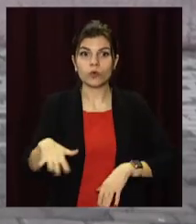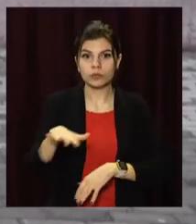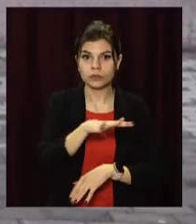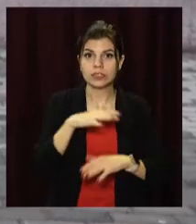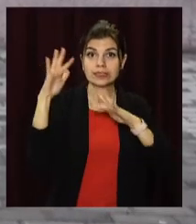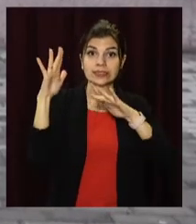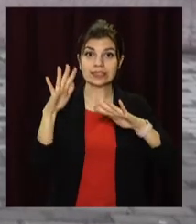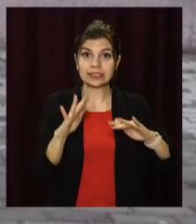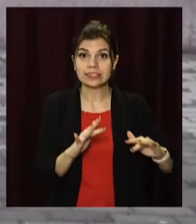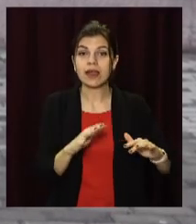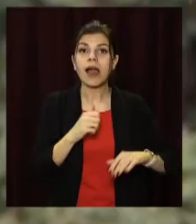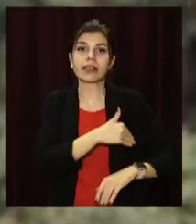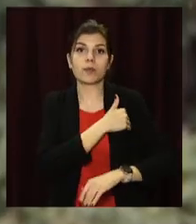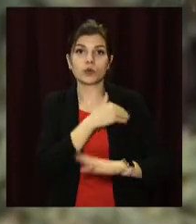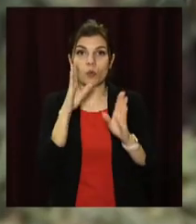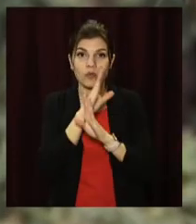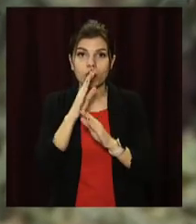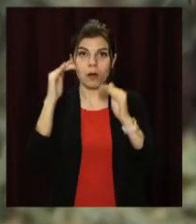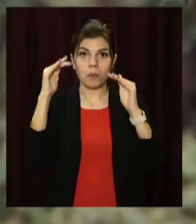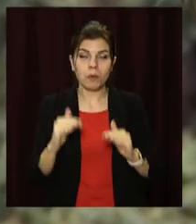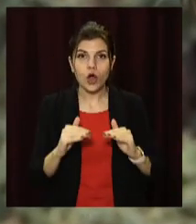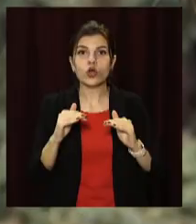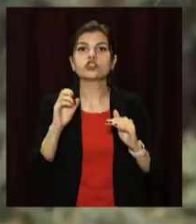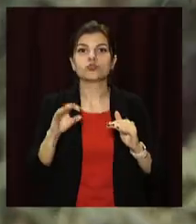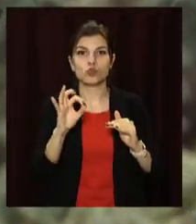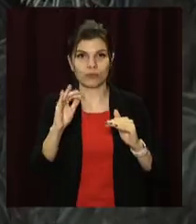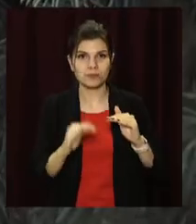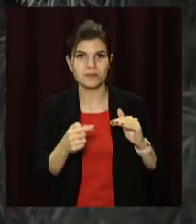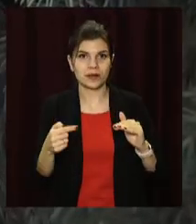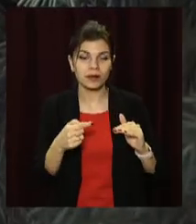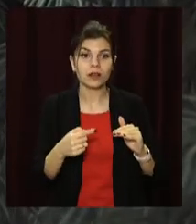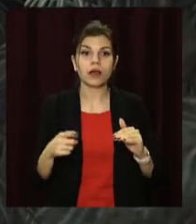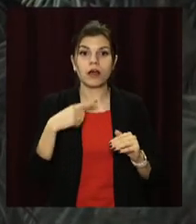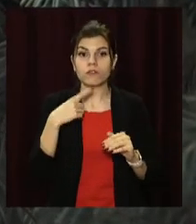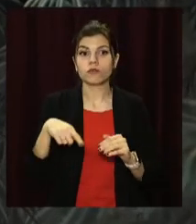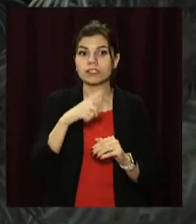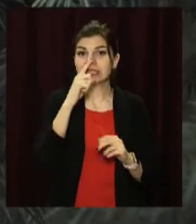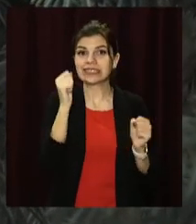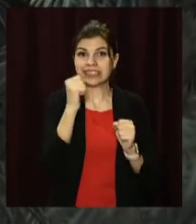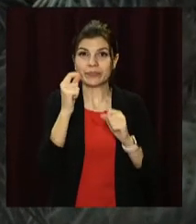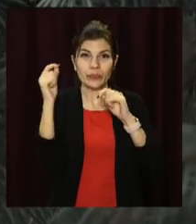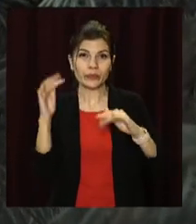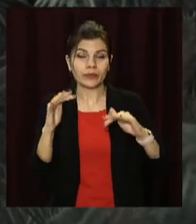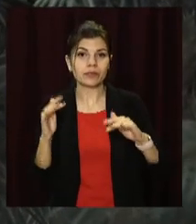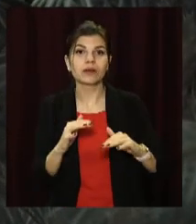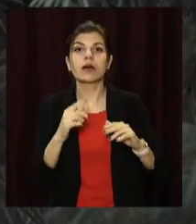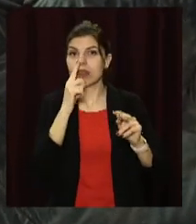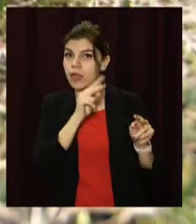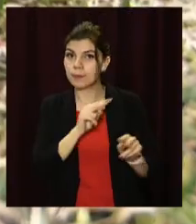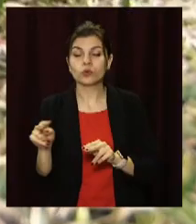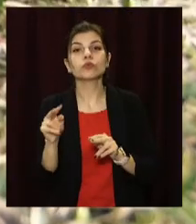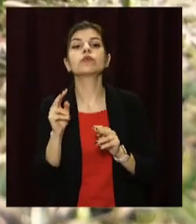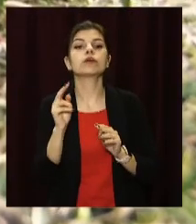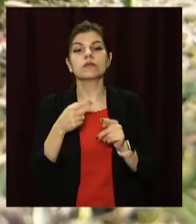покрилися снігом, а температура повітря впала нижче нуля. За словами синоптиків, зимові опади жителі Дніпра спостерігатимуть